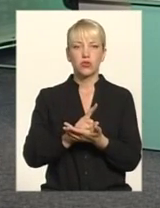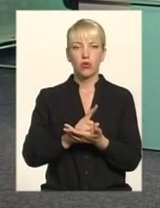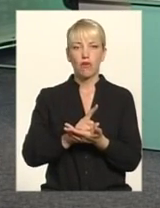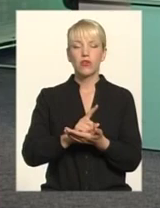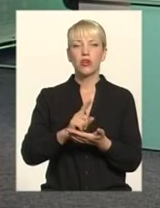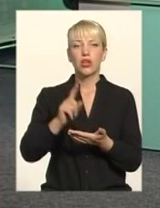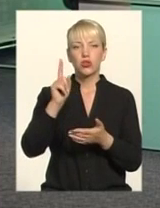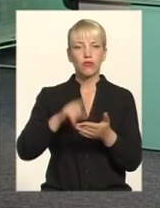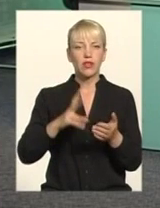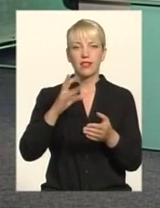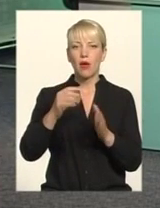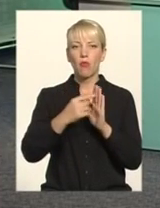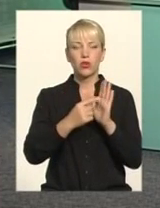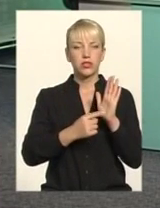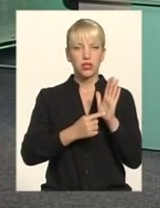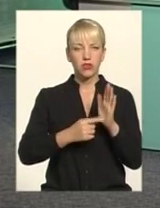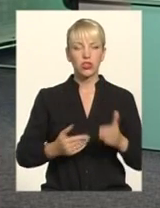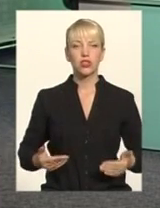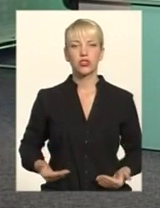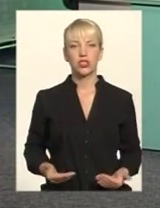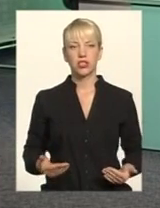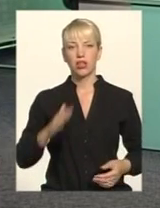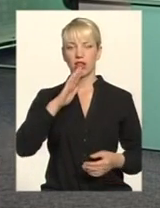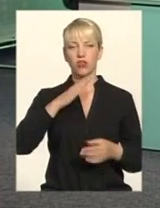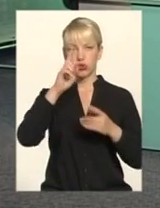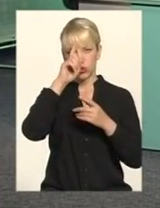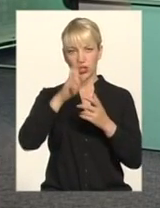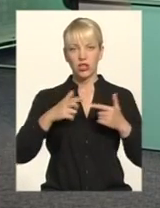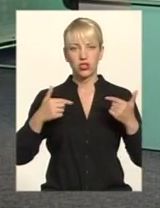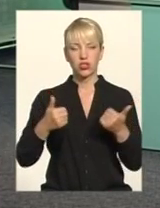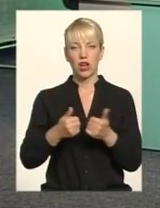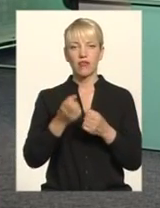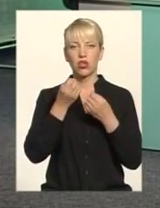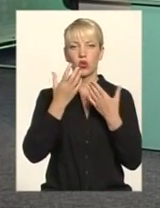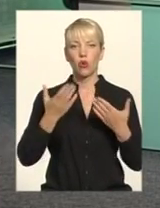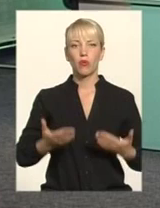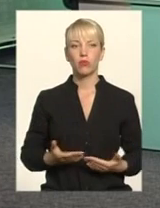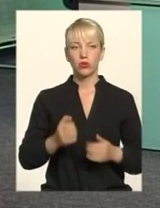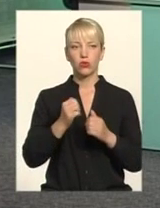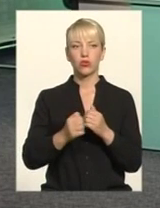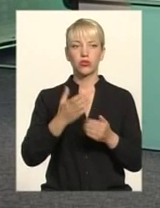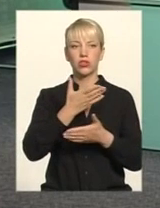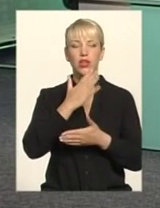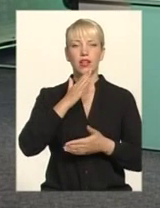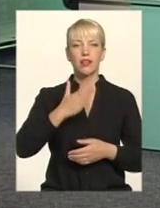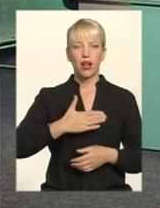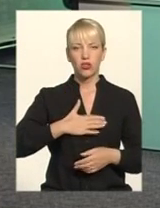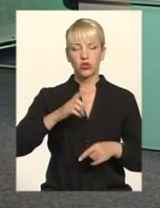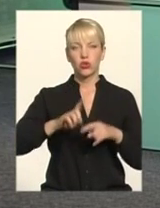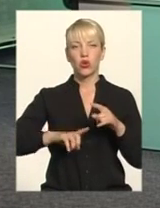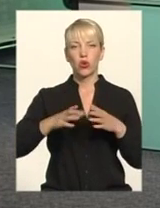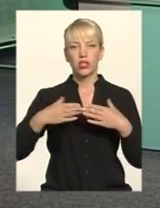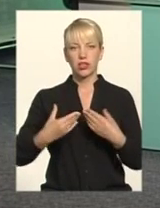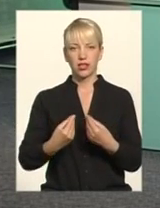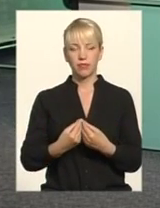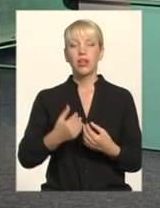неподільного існування життя нашої країни і добробуту кожної нашої родини Пане Алімо,